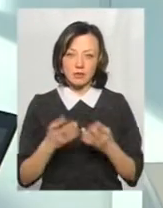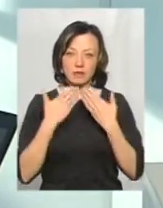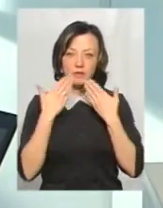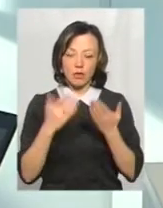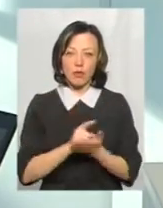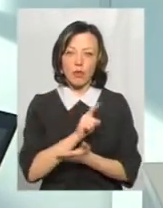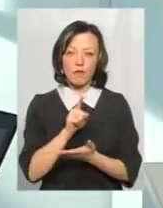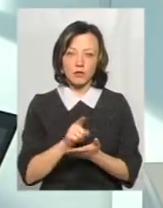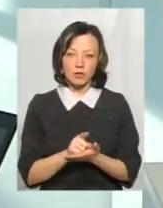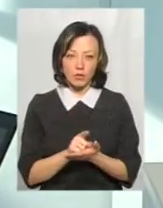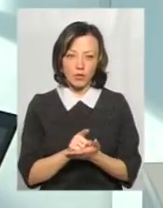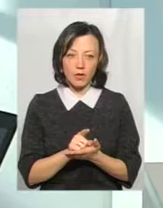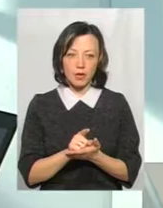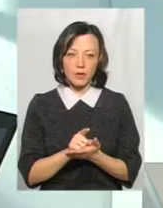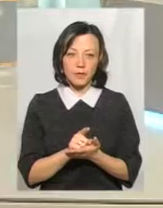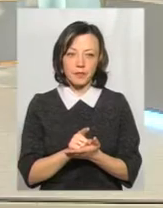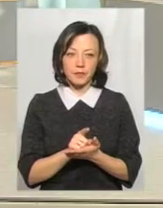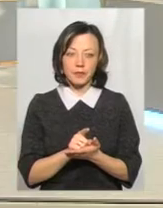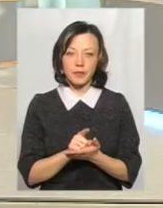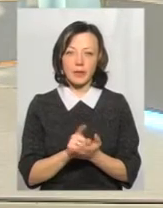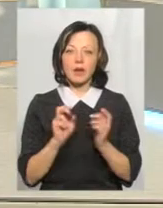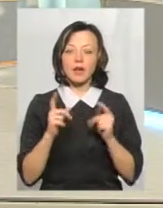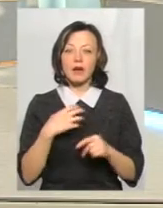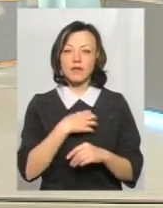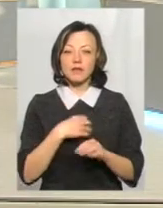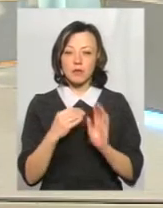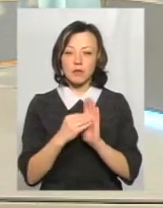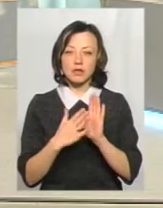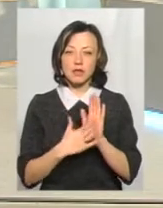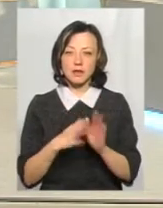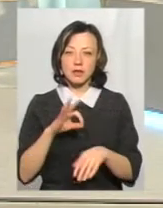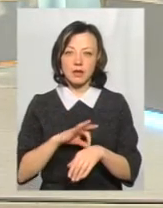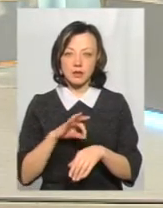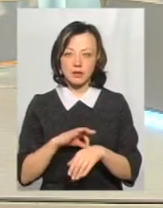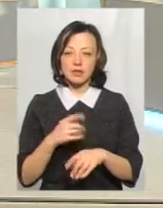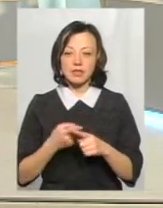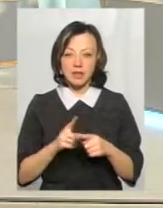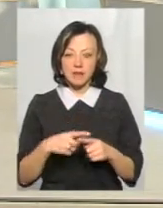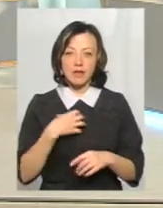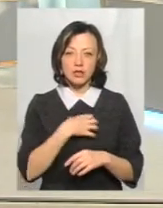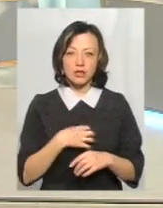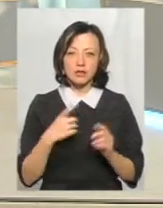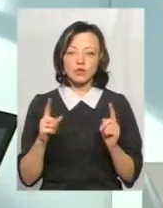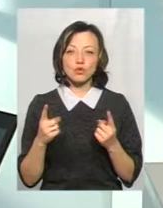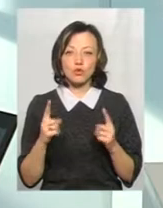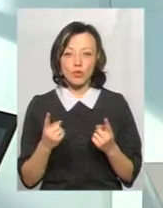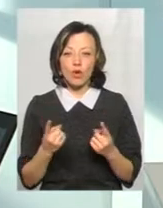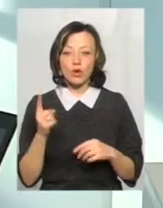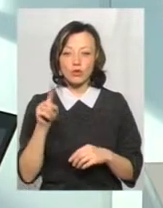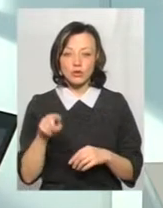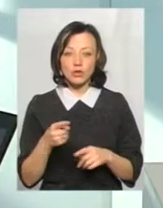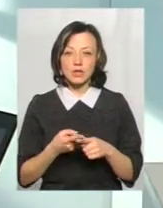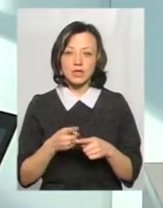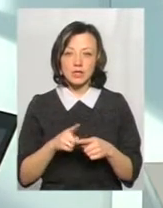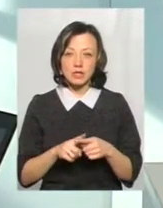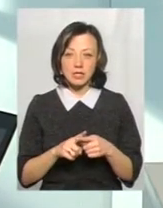зараз. Обов'язково… Наскільки важливо поставити діагноз, чому… Це важливо, все-таки. Чому важливо? Тому що ці…